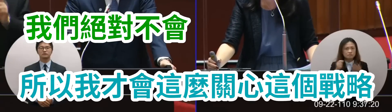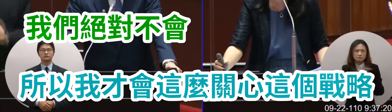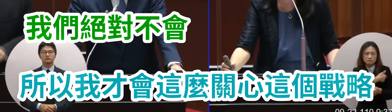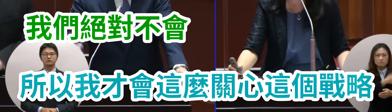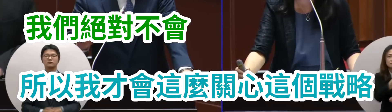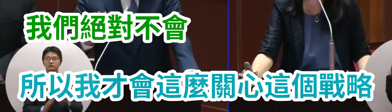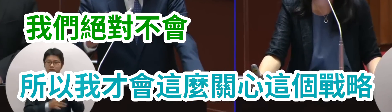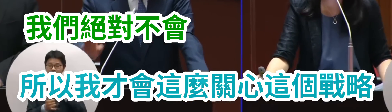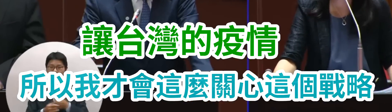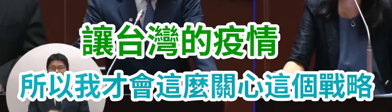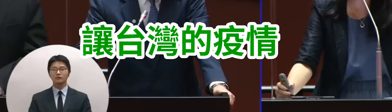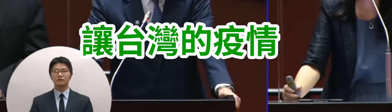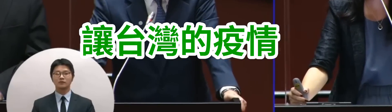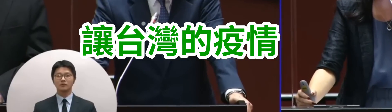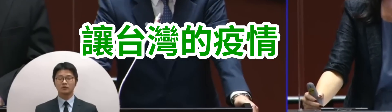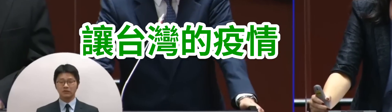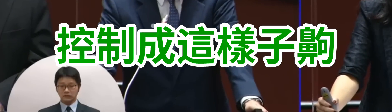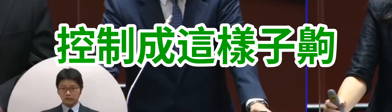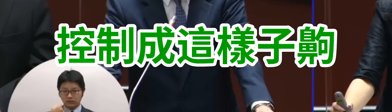式所以我才會這麼關係的這個戰略